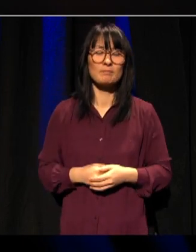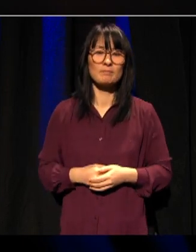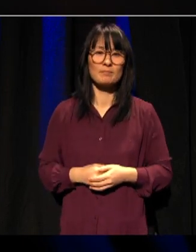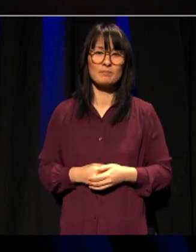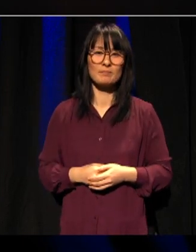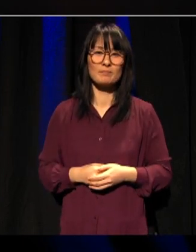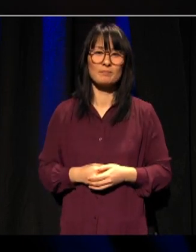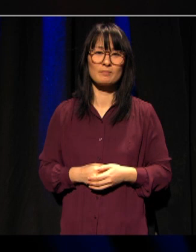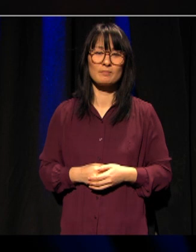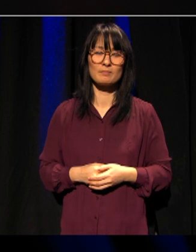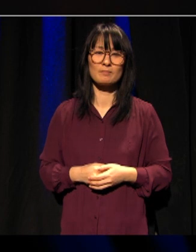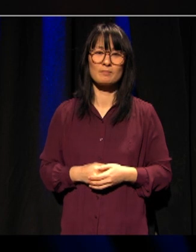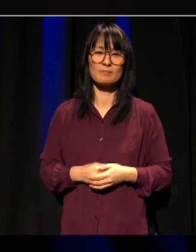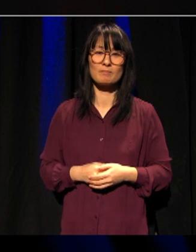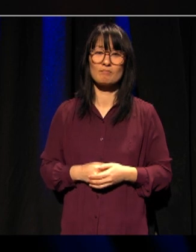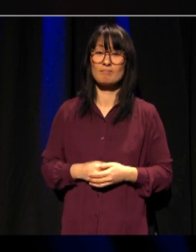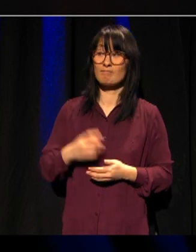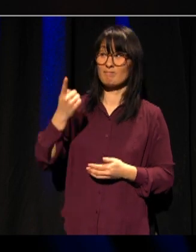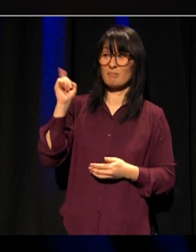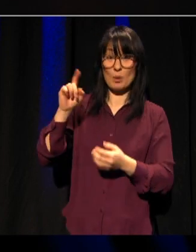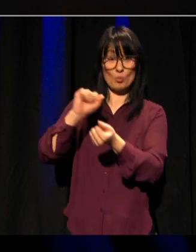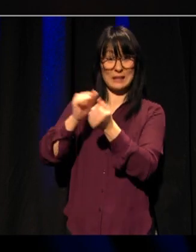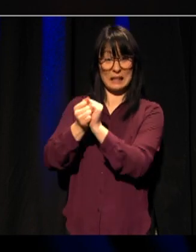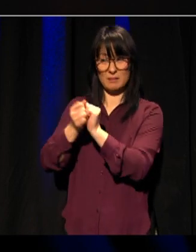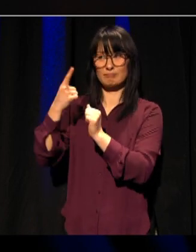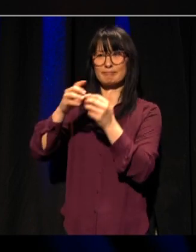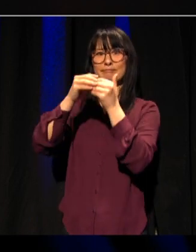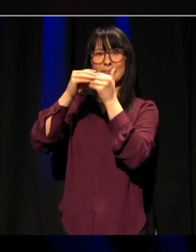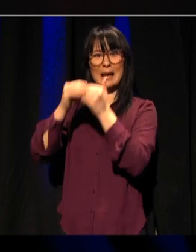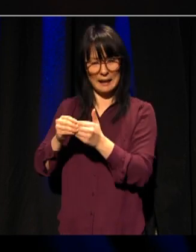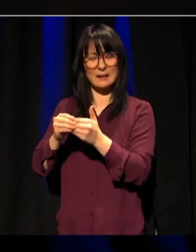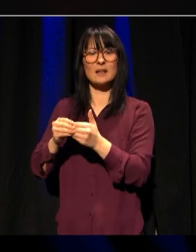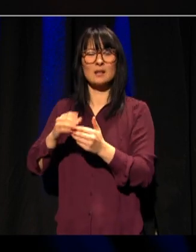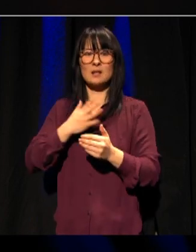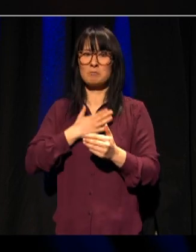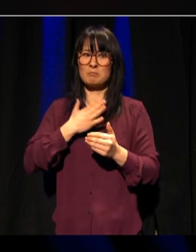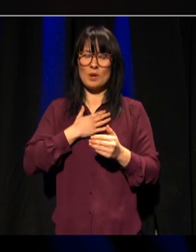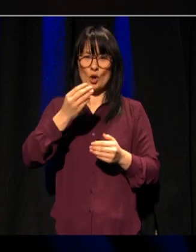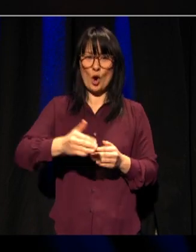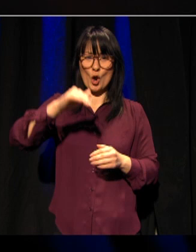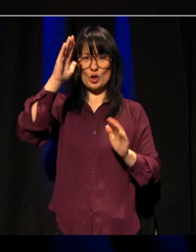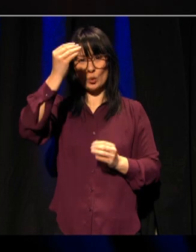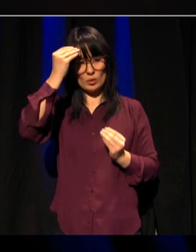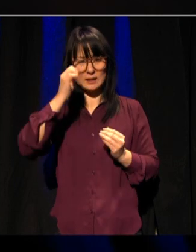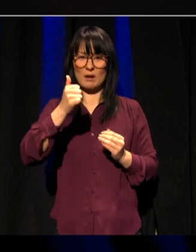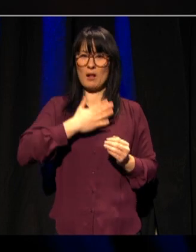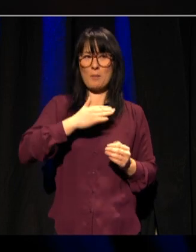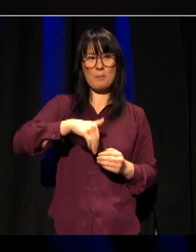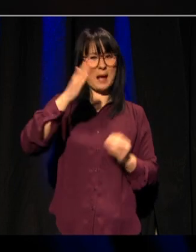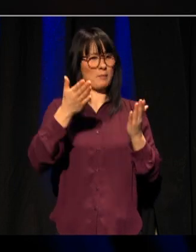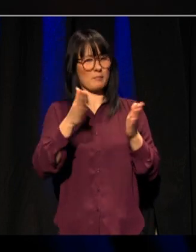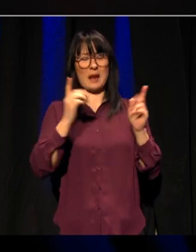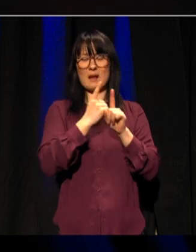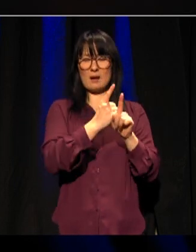Det er bred politisk enighet om å øke relevansen i høyere utdanning. I tillegg er det